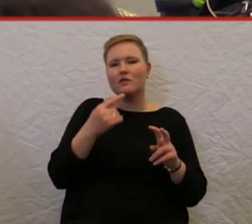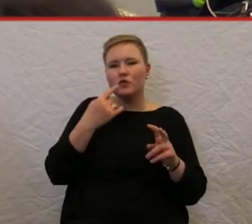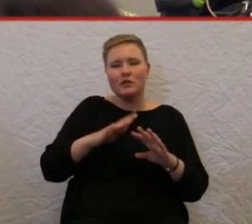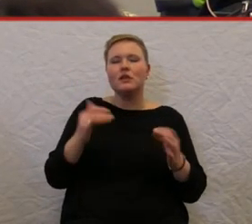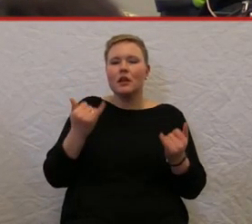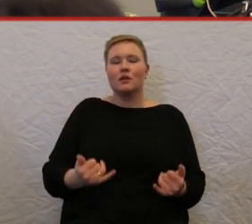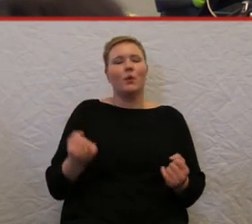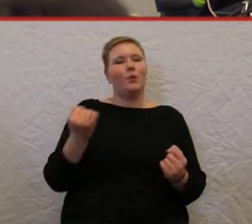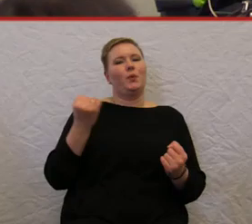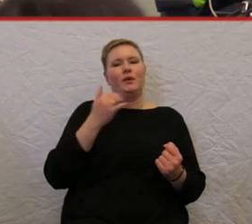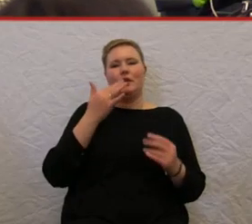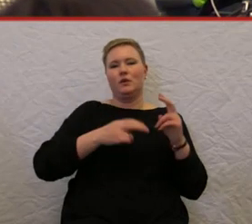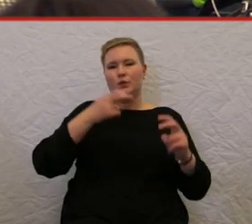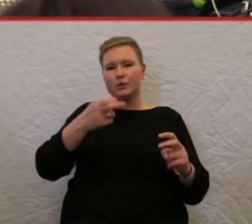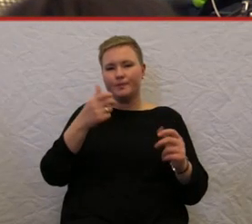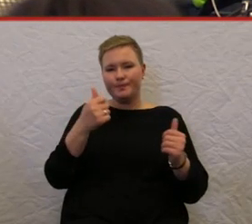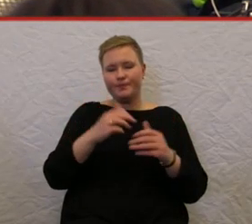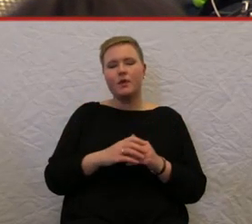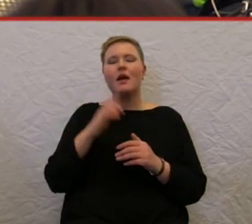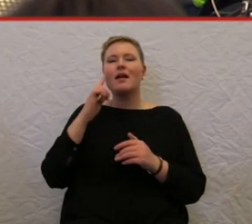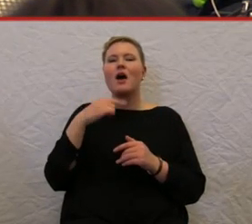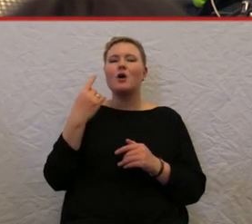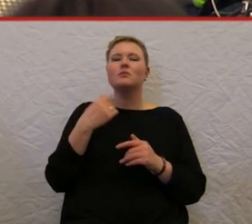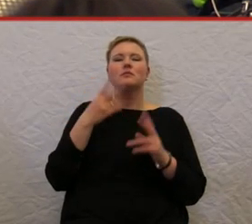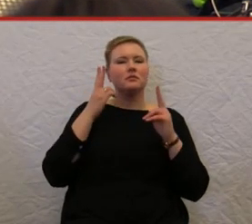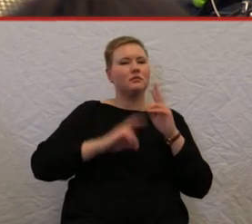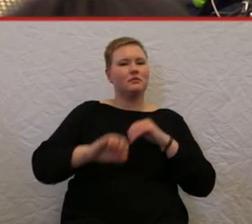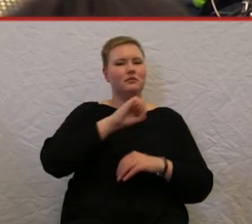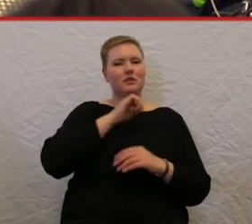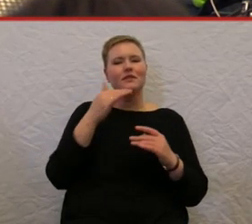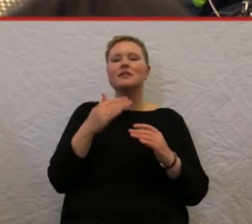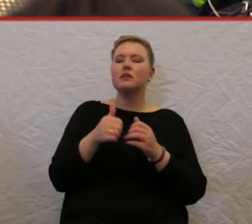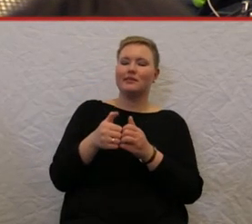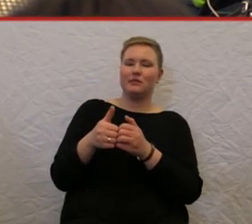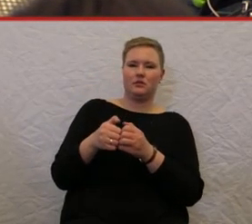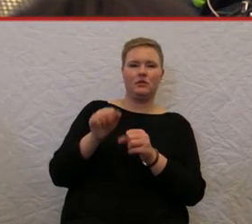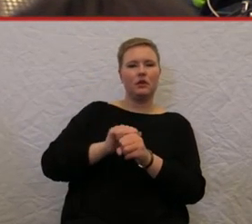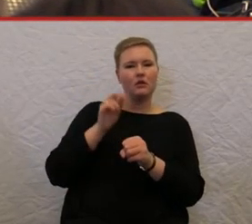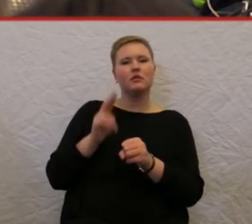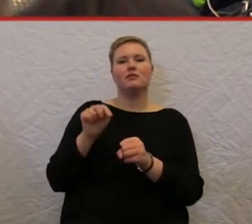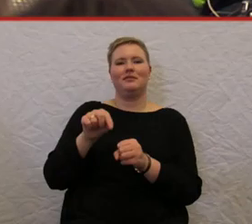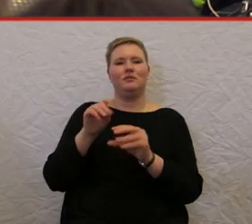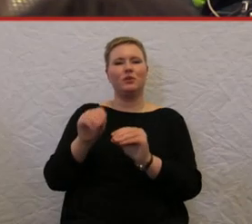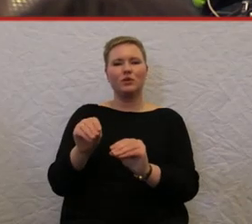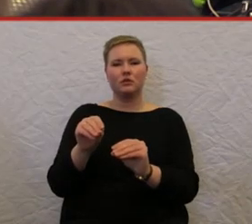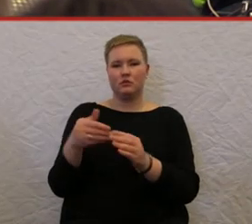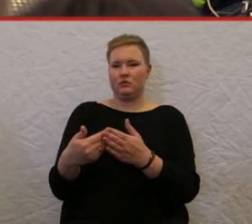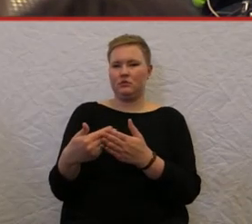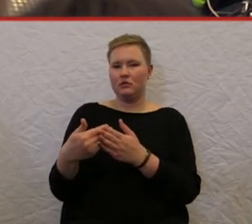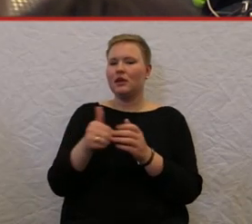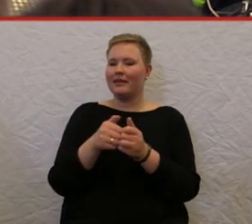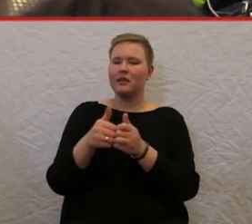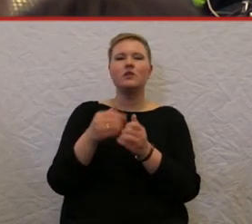Pluspunkt darin liegt, dass es eben auch auf Mobiltelefonen funktioniert. Und Mobiltelefone, die weiße sind oder Geräte sind, die jeder von uns mitträgt.